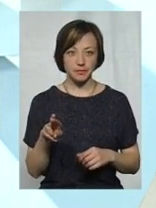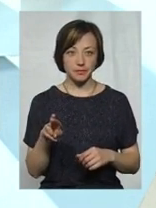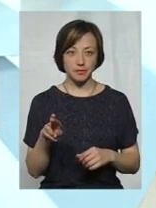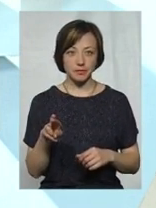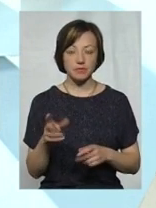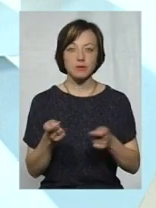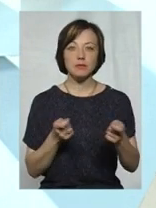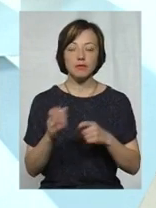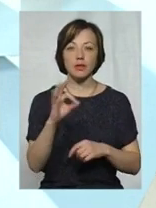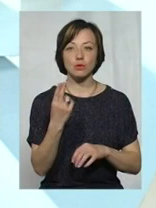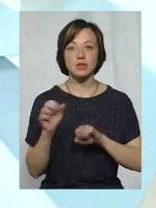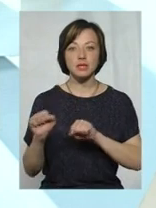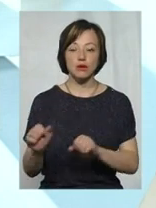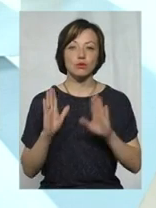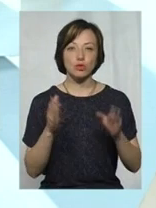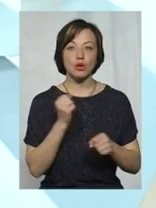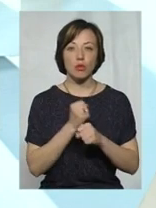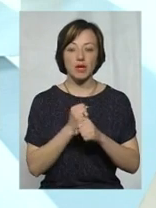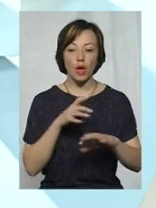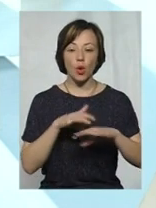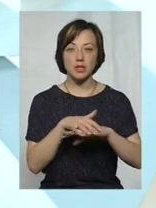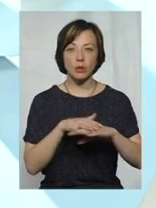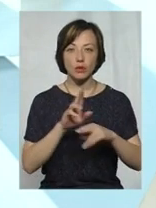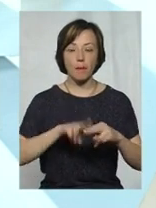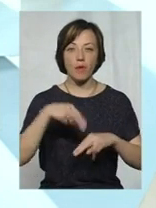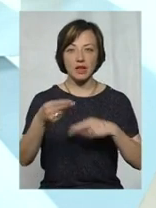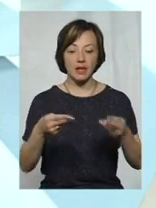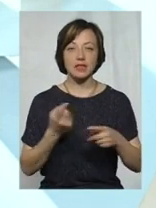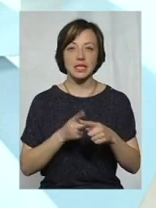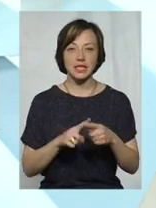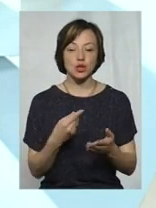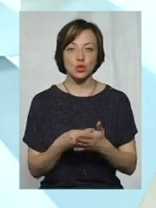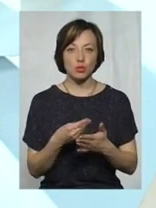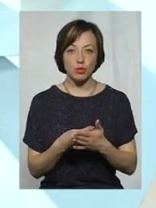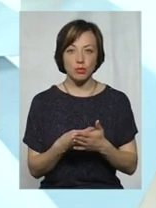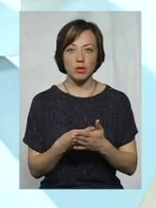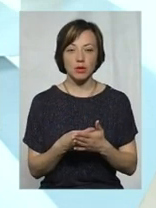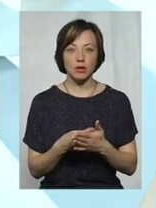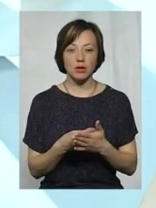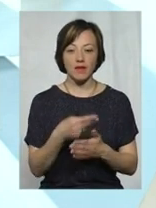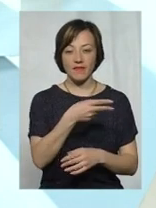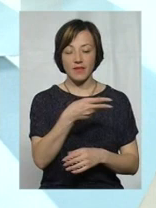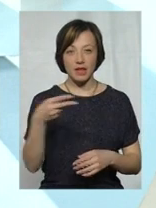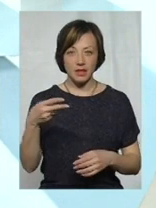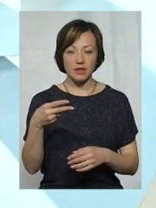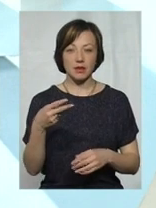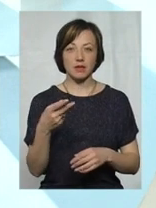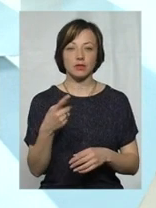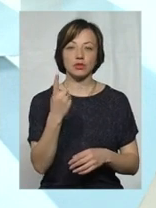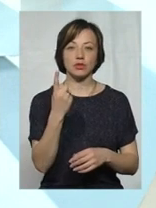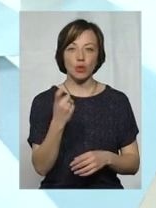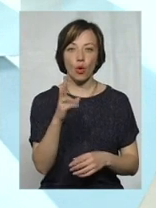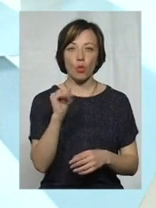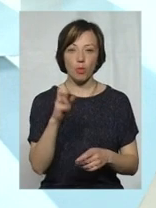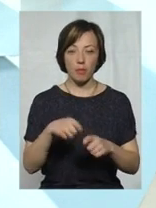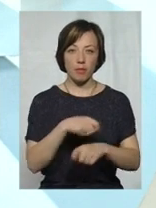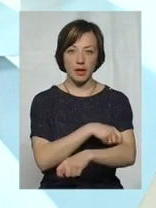Управління соціальному захисту населення будуть робити розрахунки і повертати ці суми у виквалінні вартості 100 кубічних метрів природнього